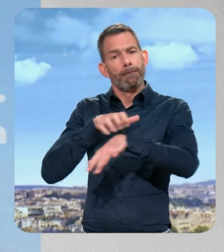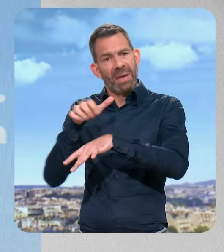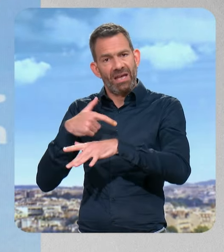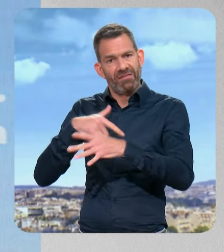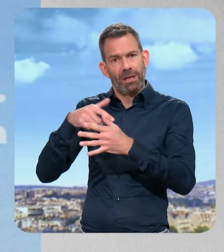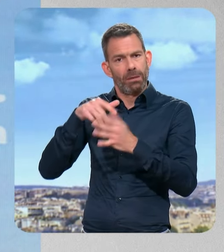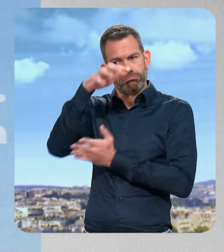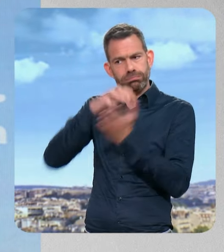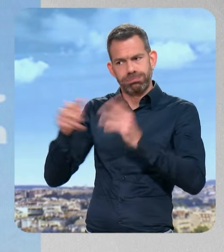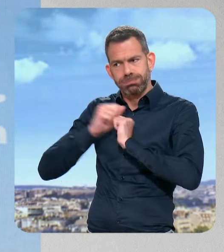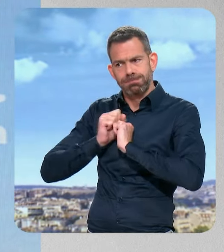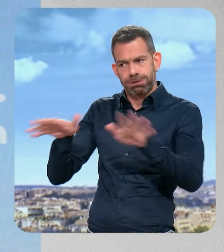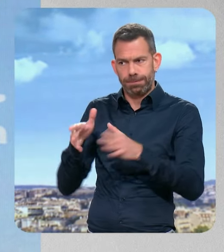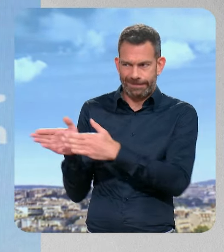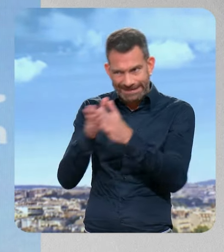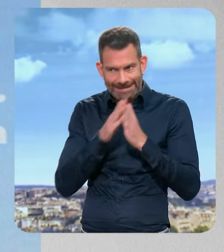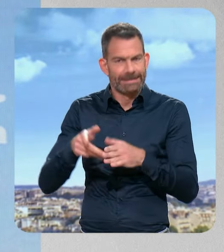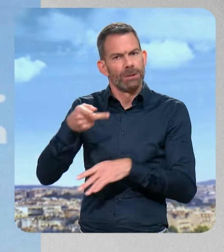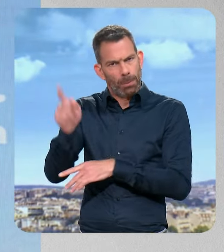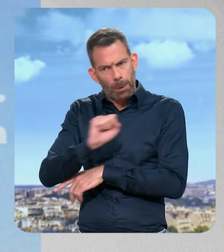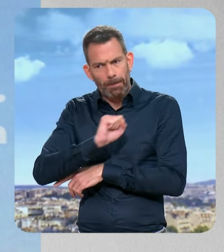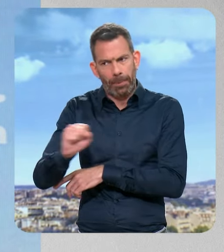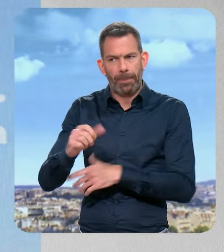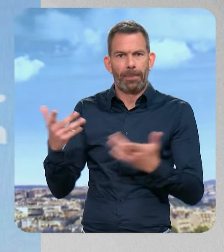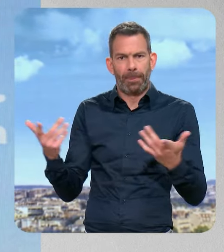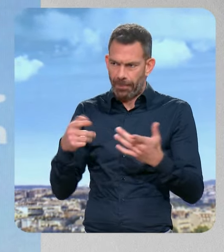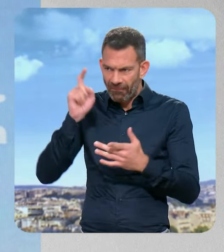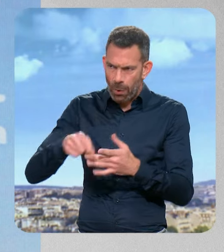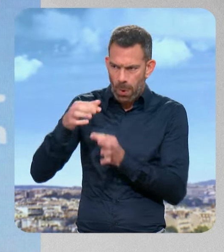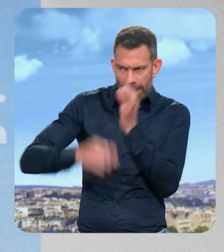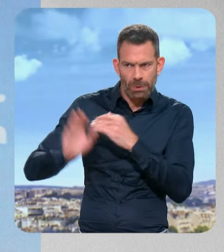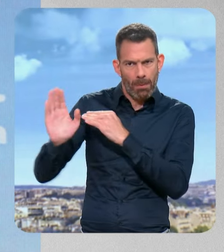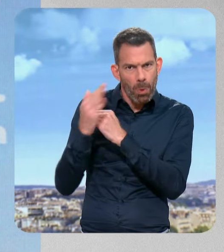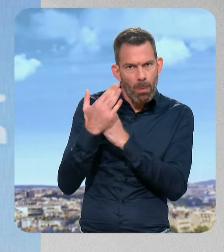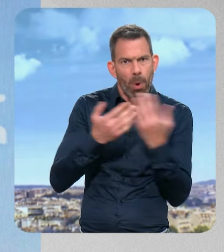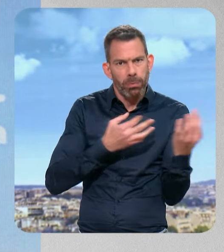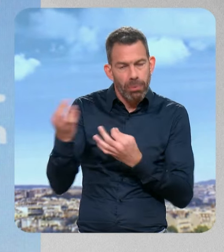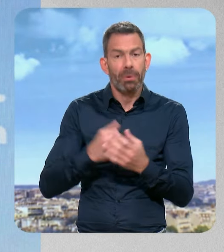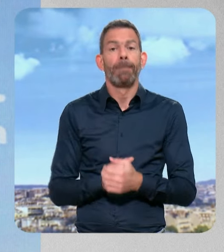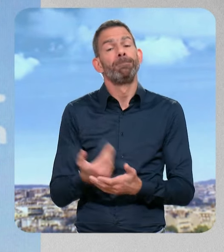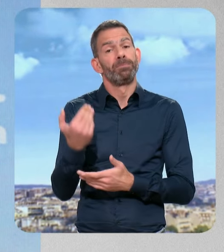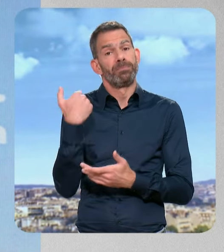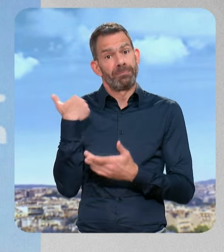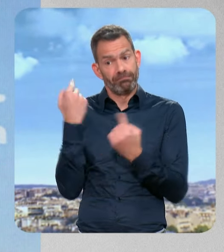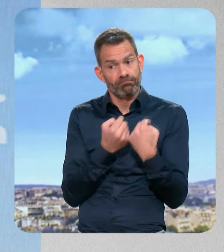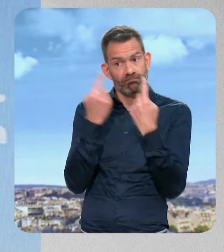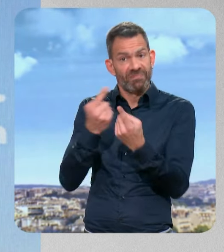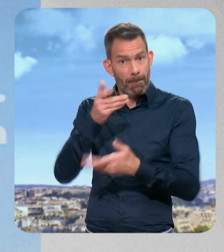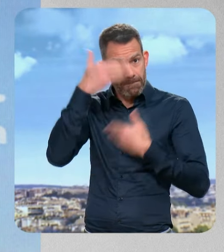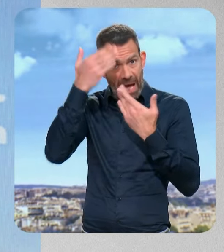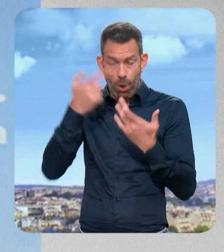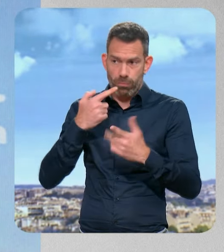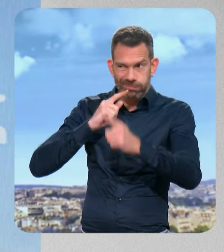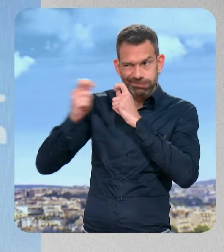circulaire du début de semaine, d'être beaucoup plus proactif et de présenter des résultats réguliers. Il était au Maroc dans les jours derniers pour négocier les laissés-passer consulaires.